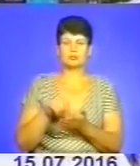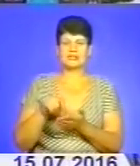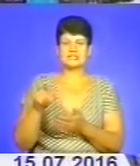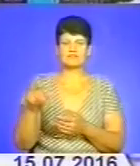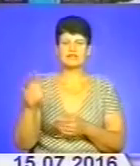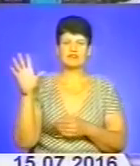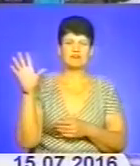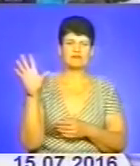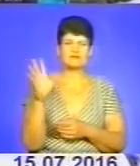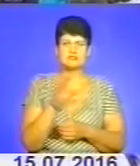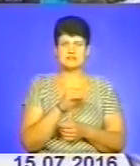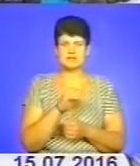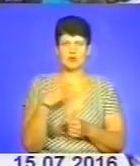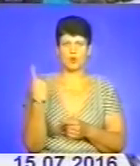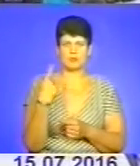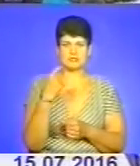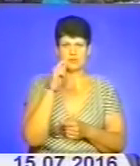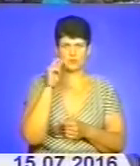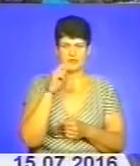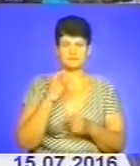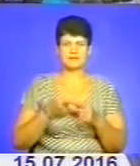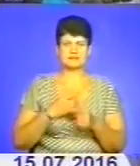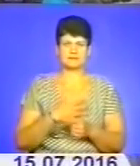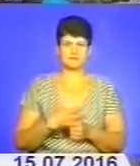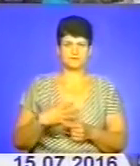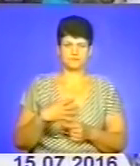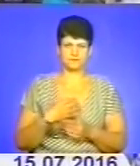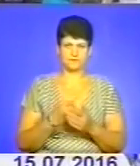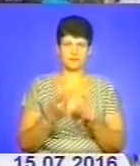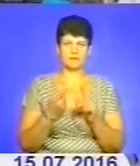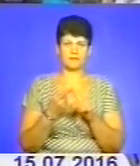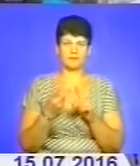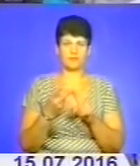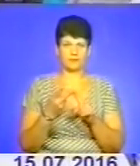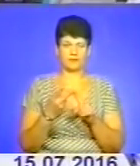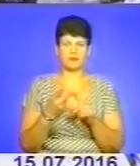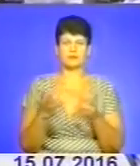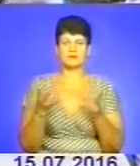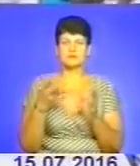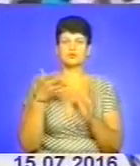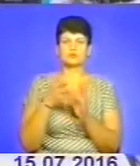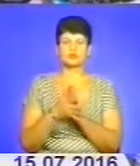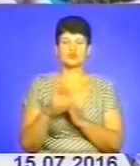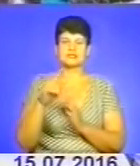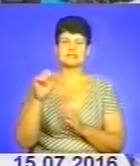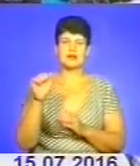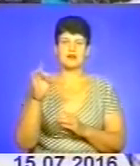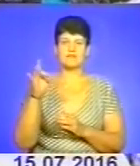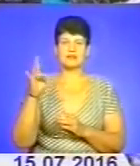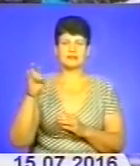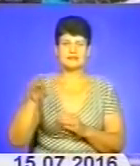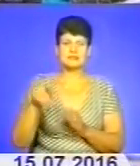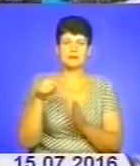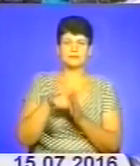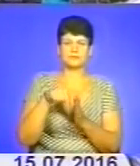без винятку, областей України. Це найважливіше. Друге, треба розуміти, що Зарваниця по своїй суті, це не